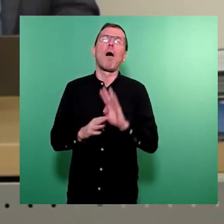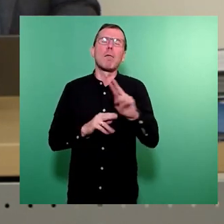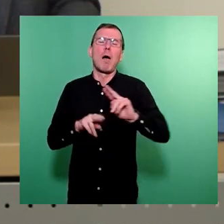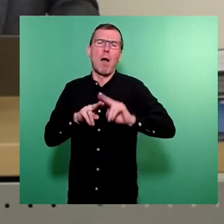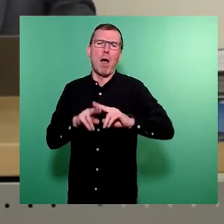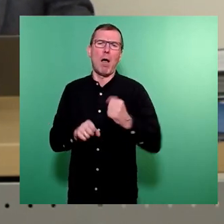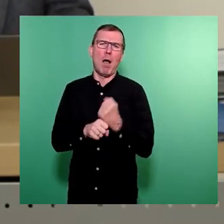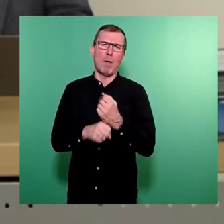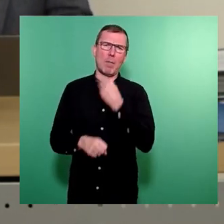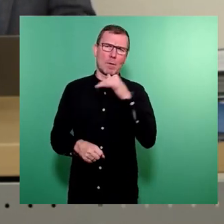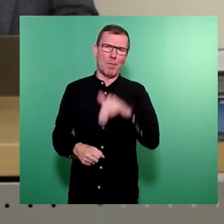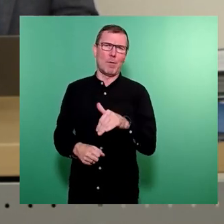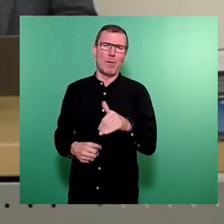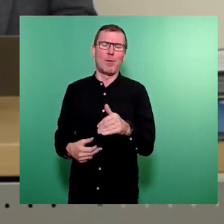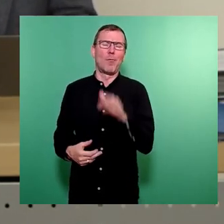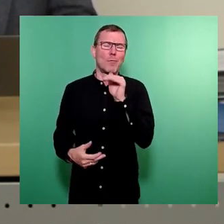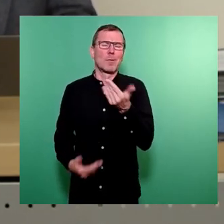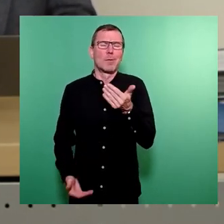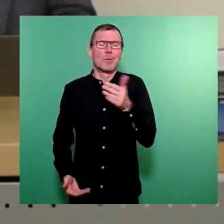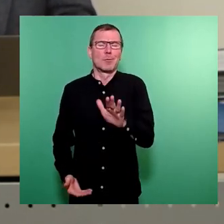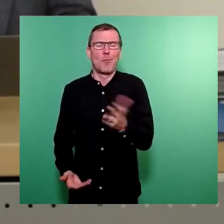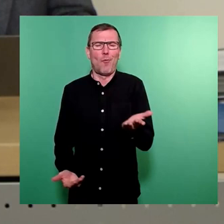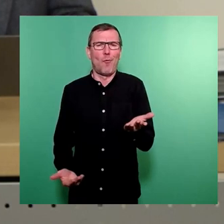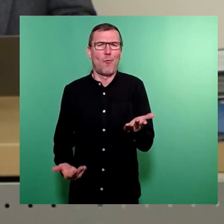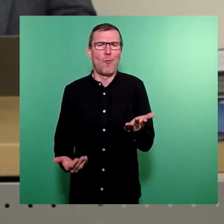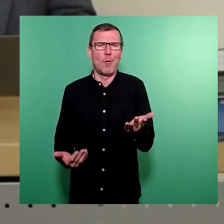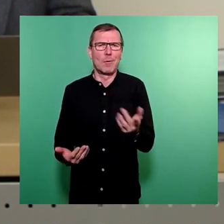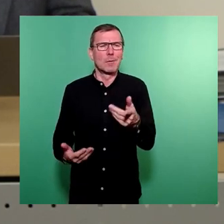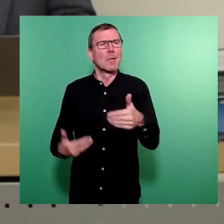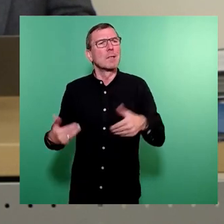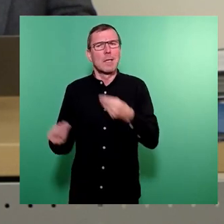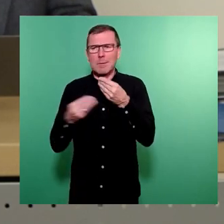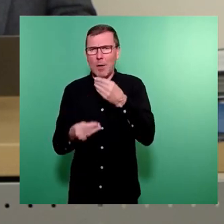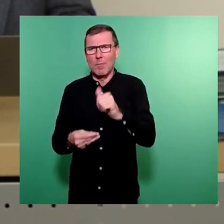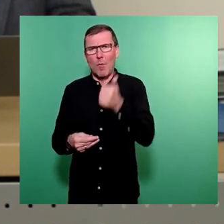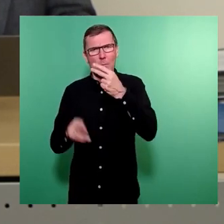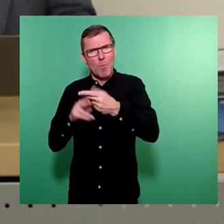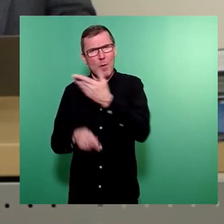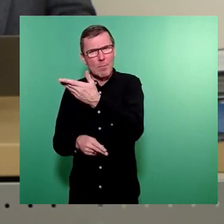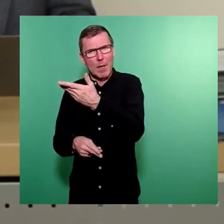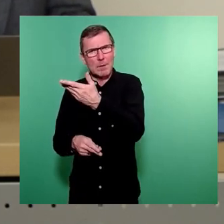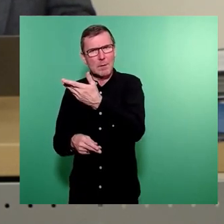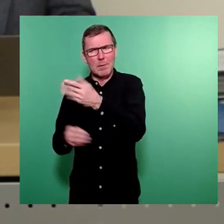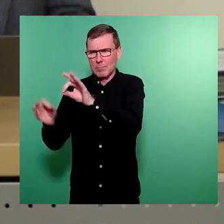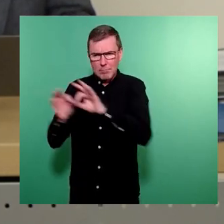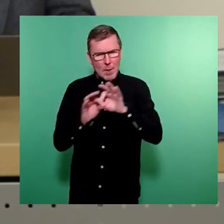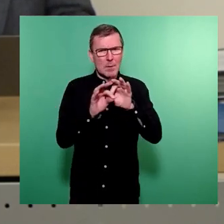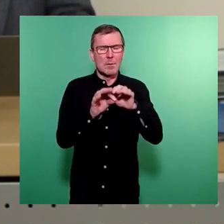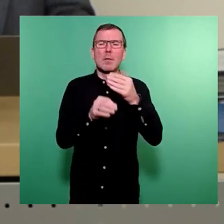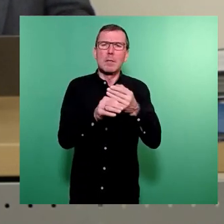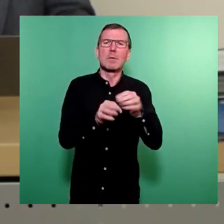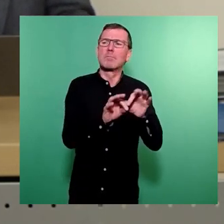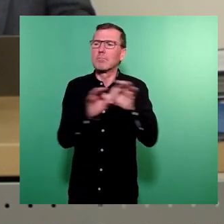Das ist noch nicht so, dass es sowohl die Dienstberatung des Oberbürgermeisters passieren konnte und damit auch noch nicht